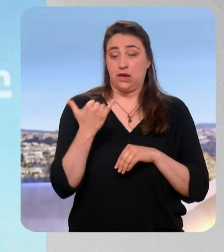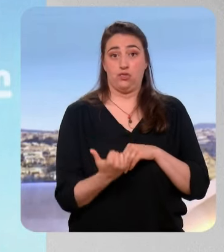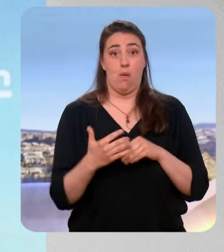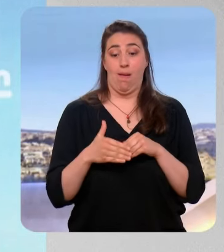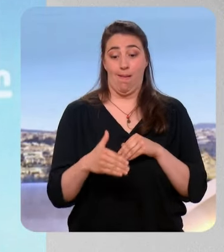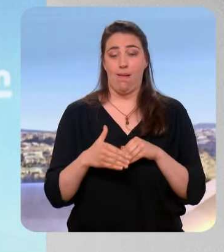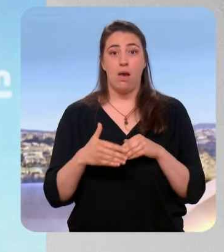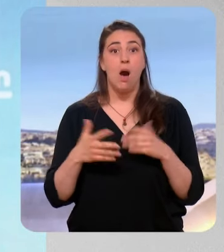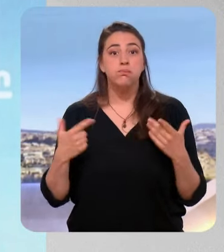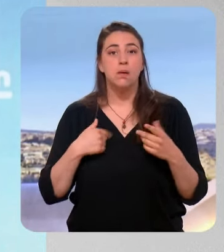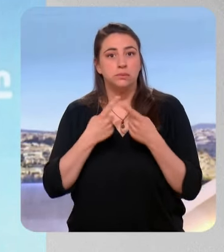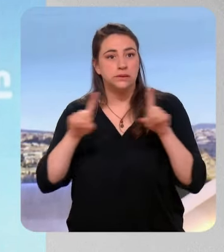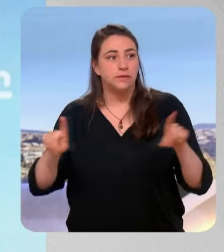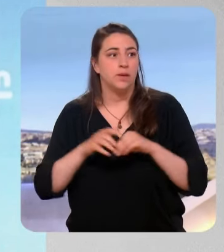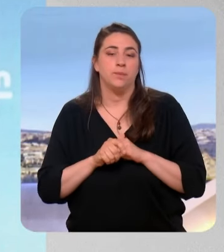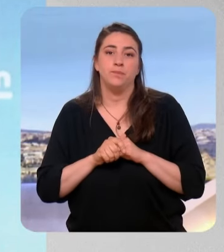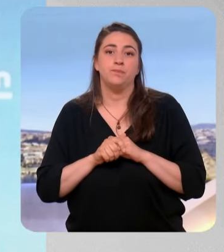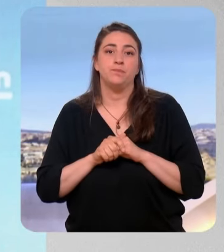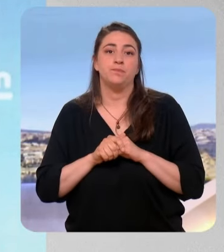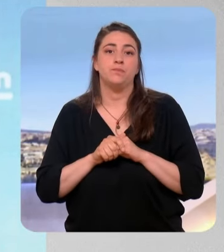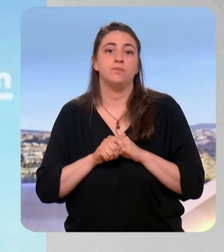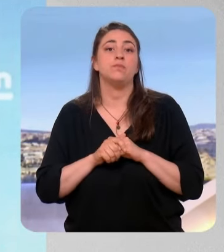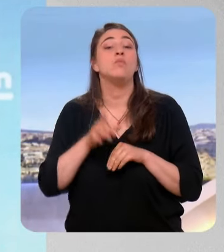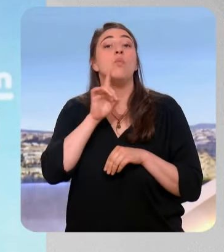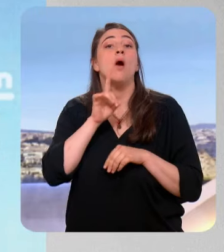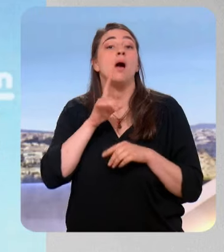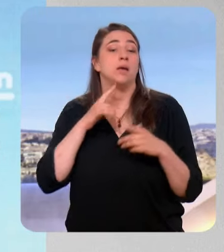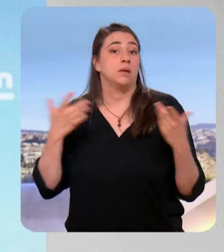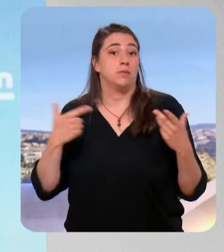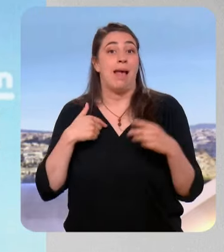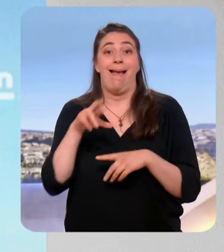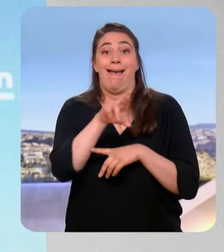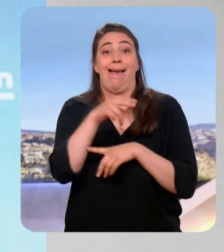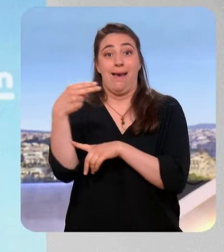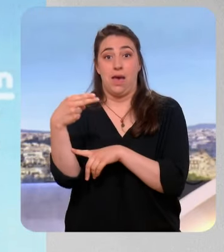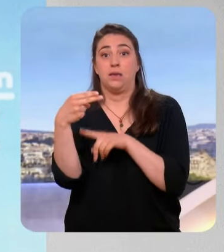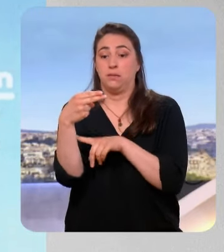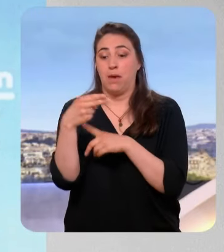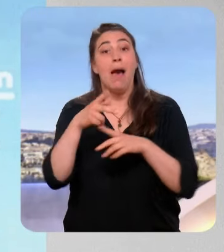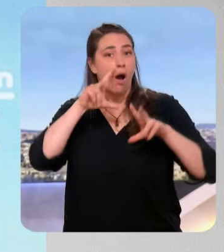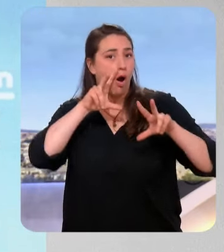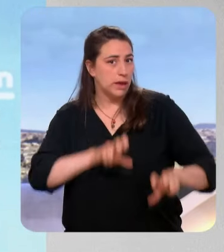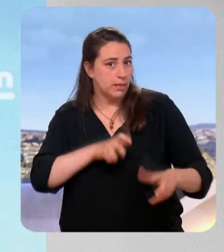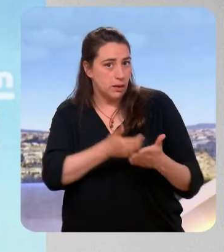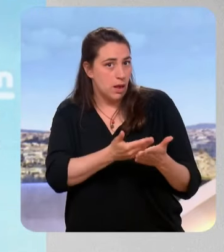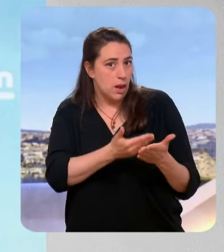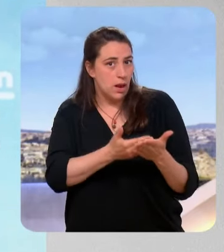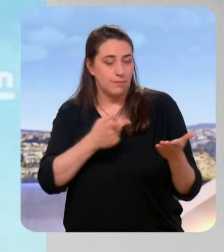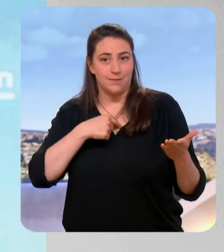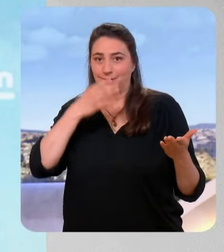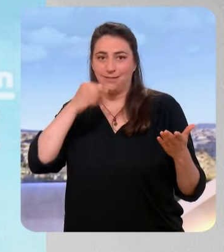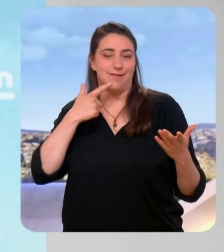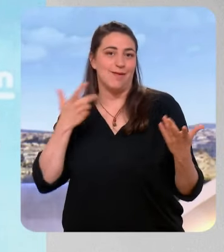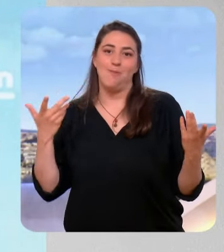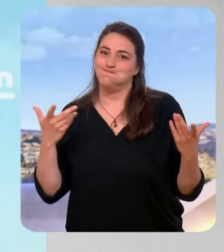'entre-deux-tours, et la principale raison qui explique ce recul est le fait que le Rassemblement national, sur la base de cette enquête en tout cas, ne soit pas en situation de s